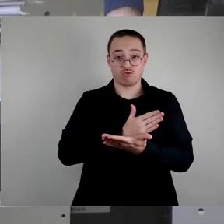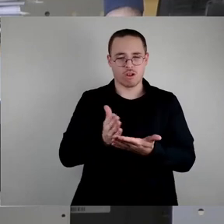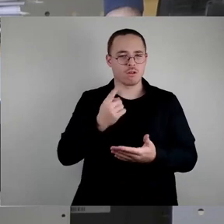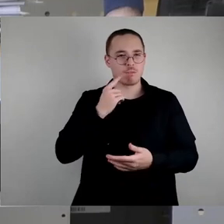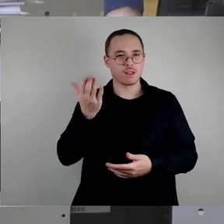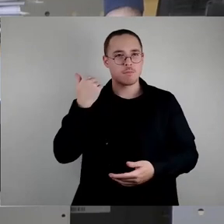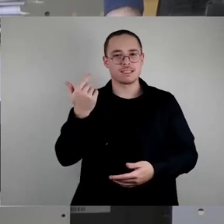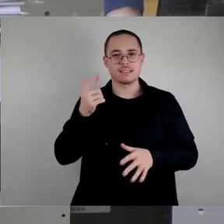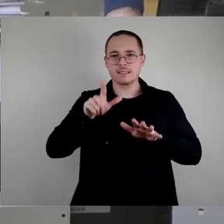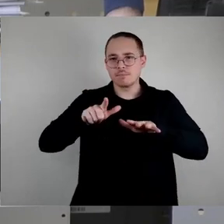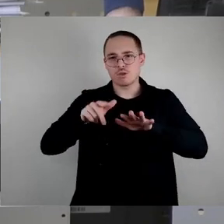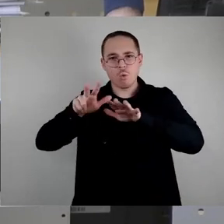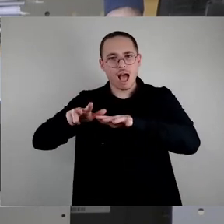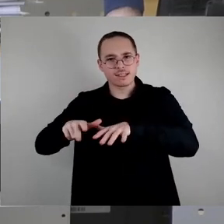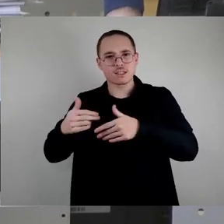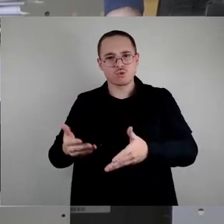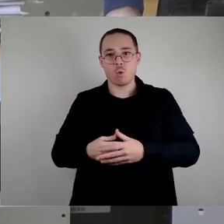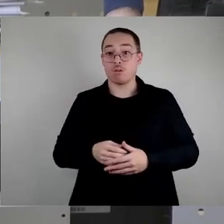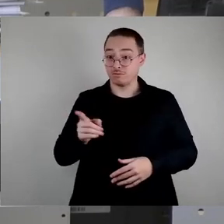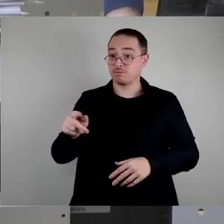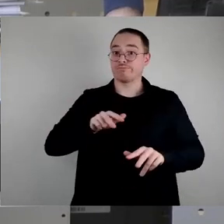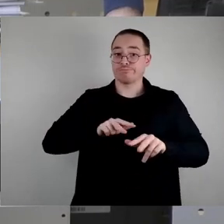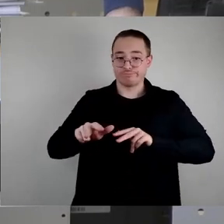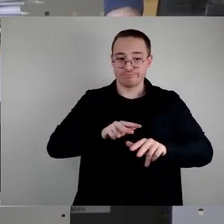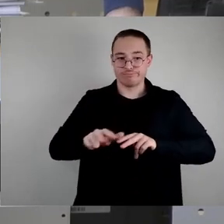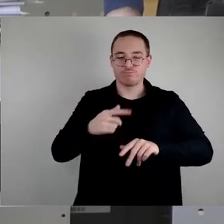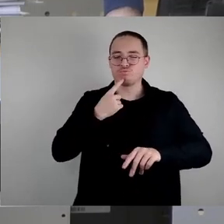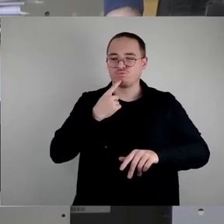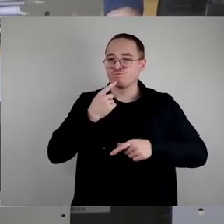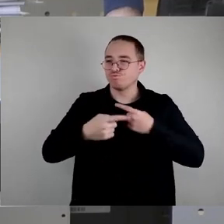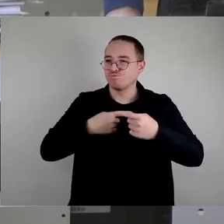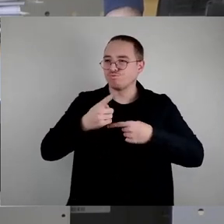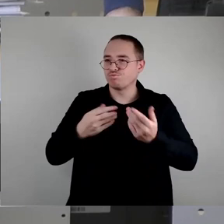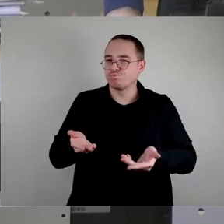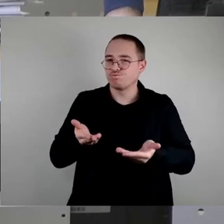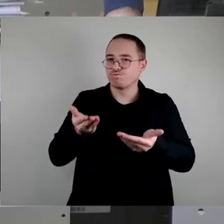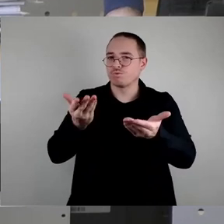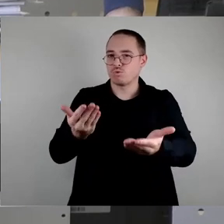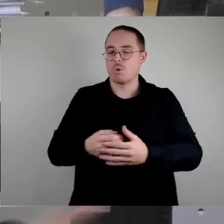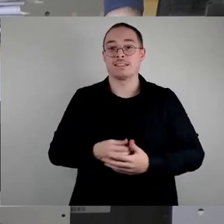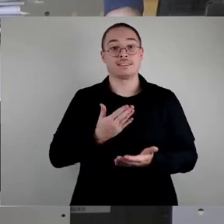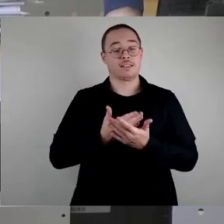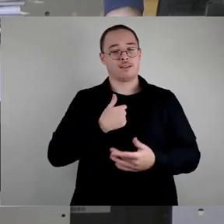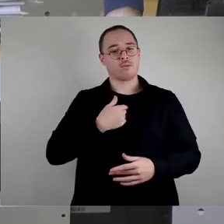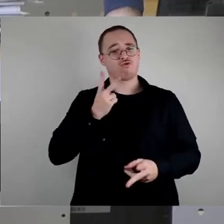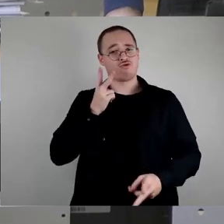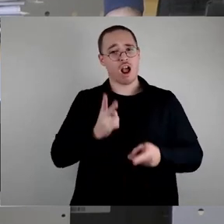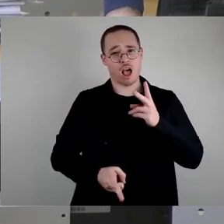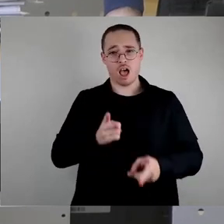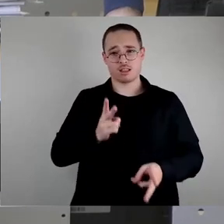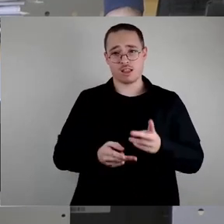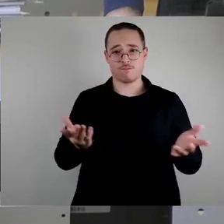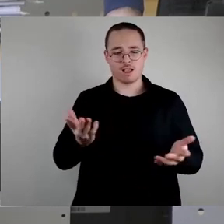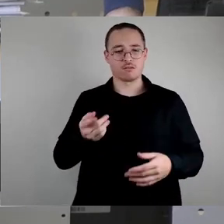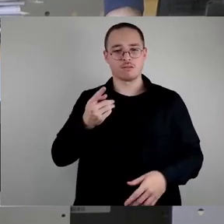ich, genauso restriktiv gestrickt hat. Und ich finde es mehr als bedauerlich, dass auch die Grünen, die SPD war da immer anderer Meinung,